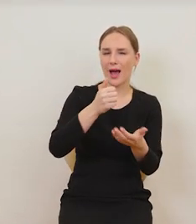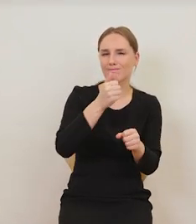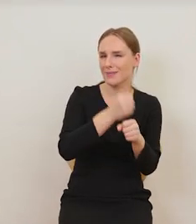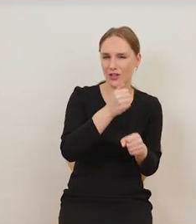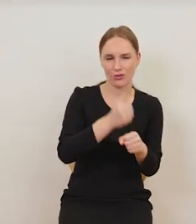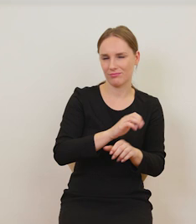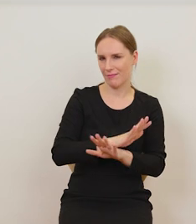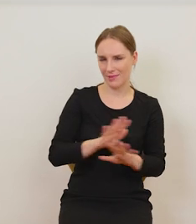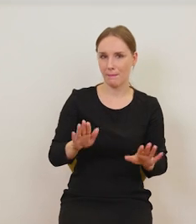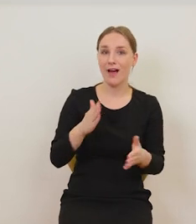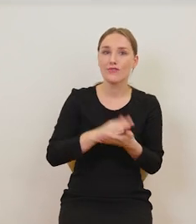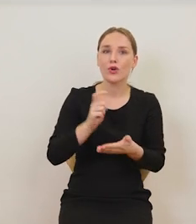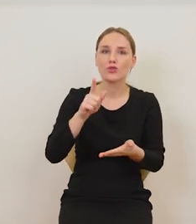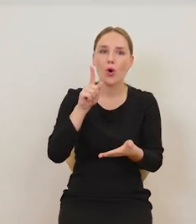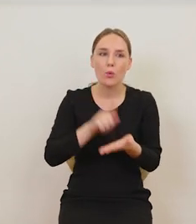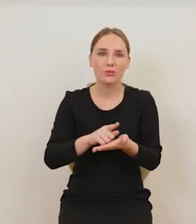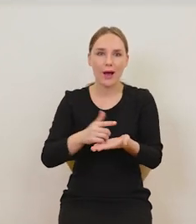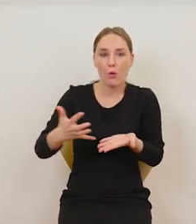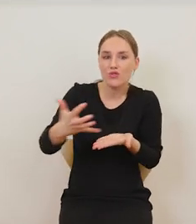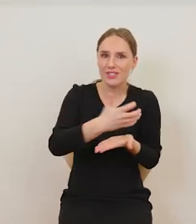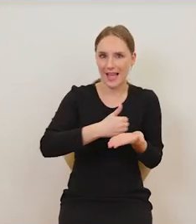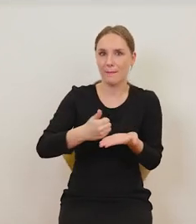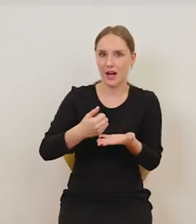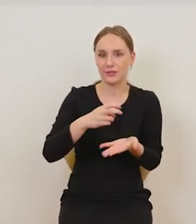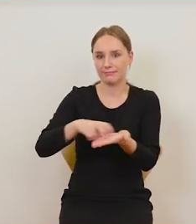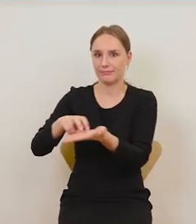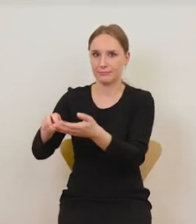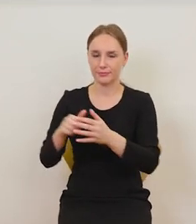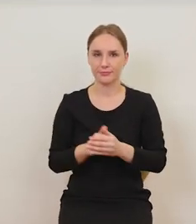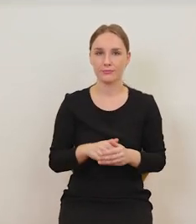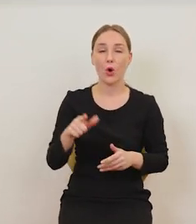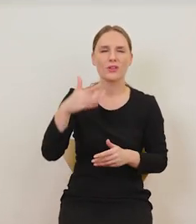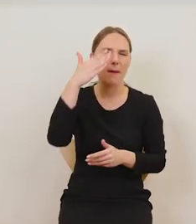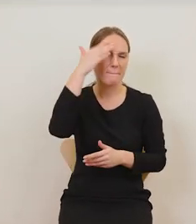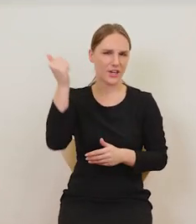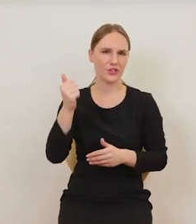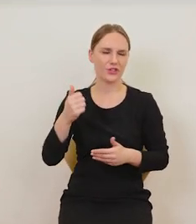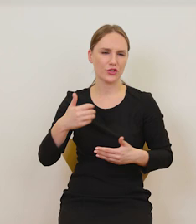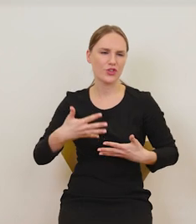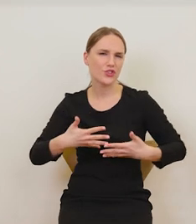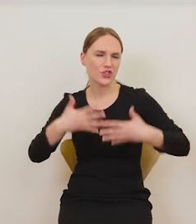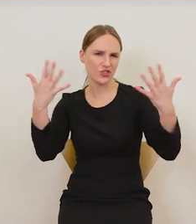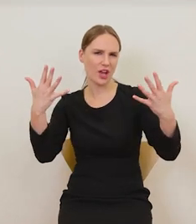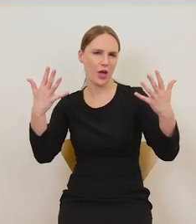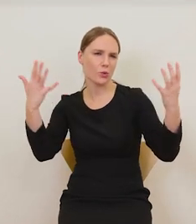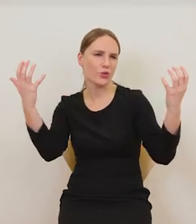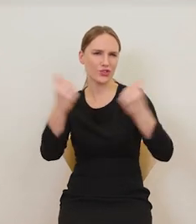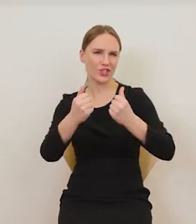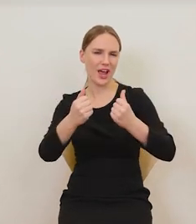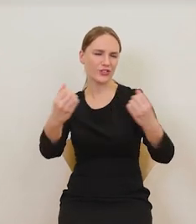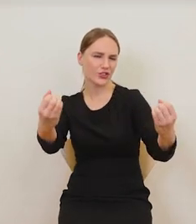Miał tylko tyle, ile zdołał zabrać ze sobą. Był mistrzem tak zwanego światłocienia, chiaroscuro,